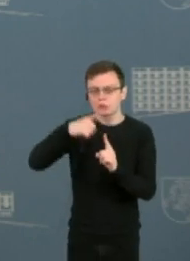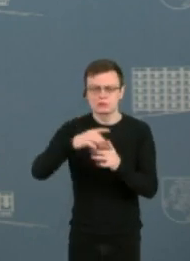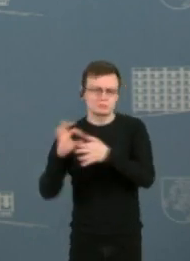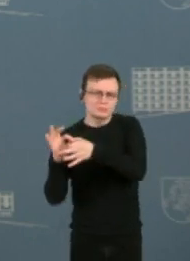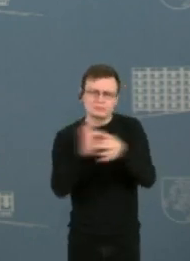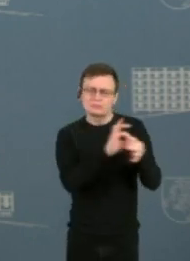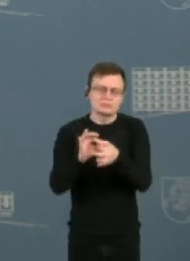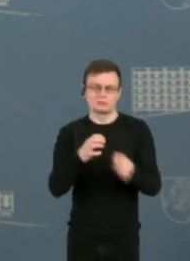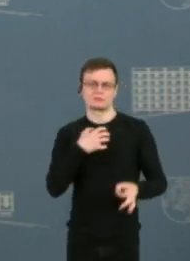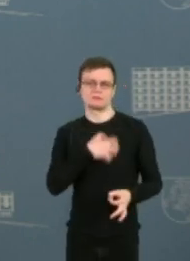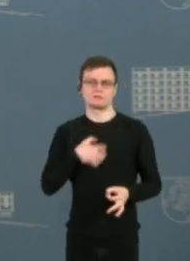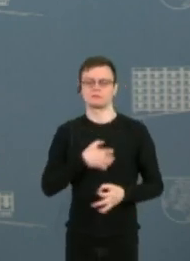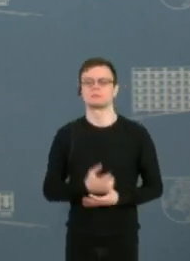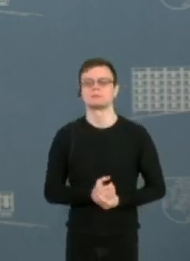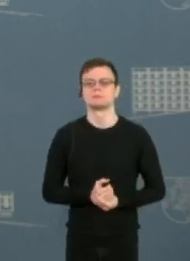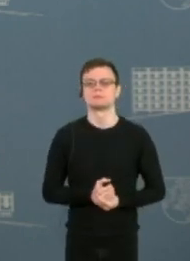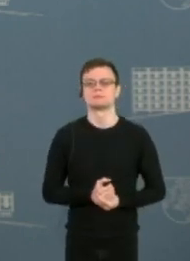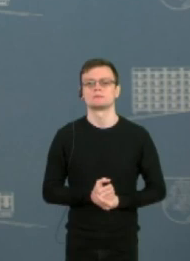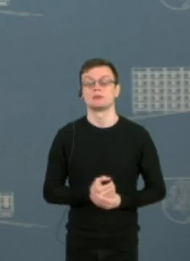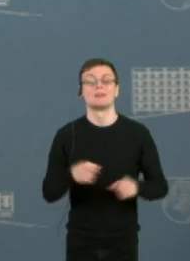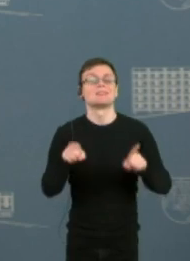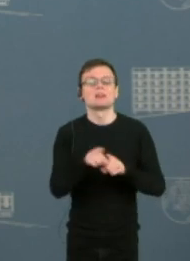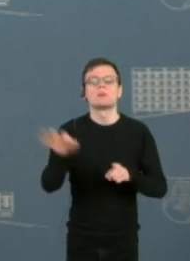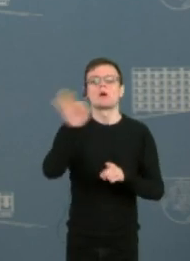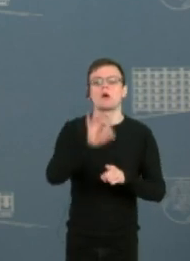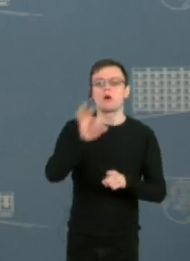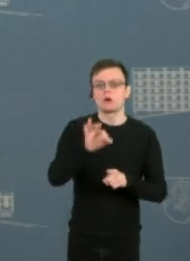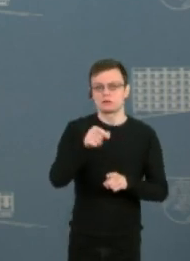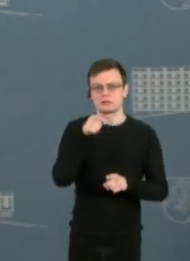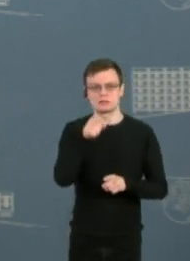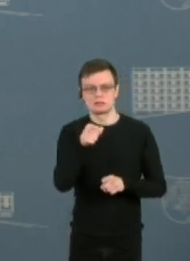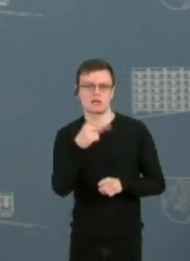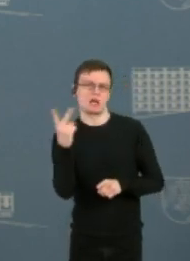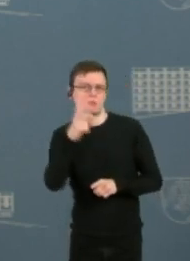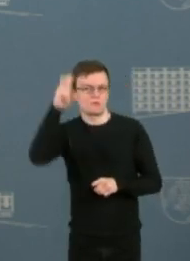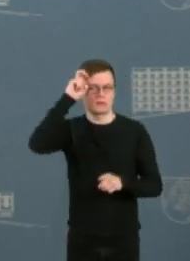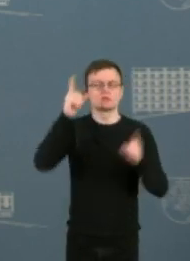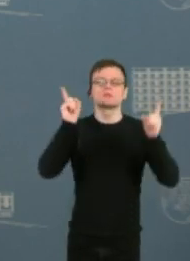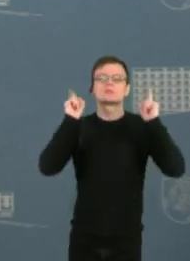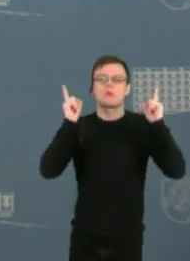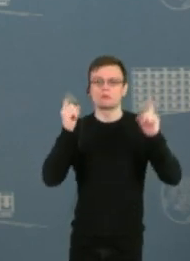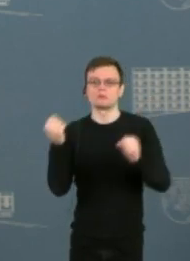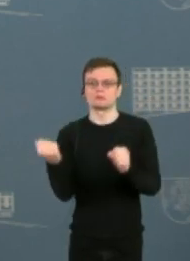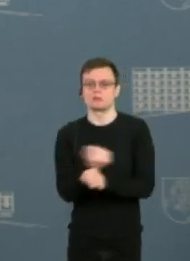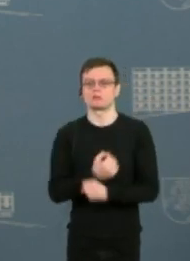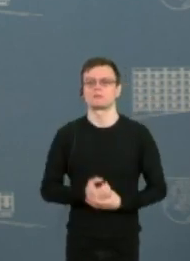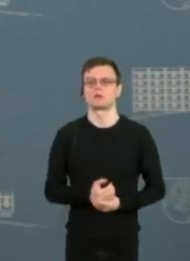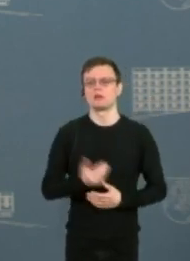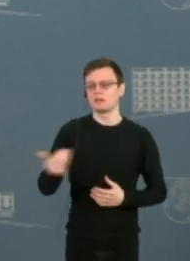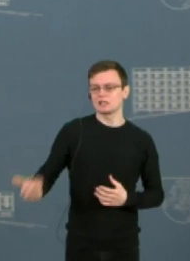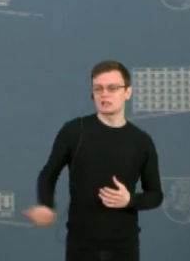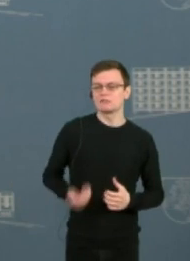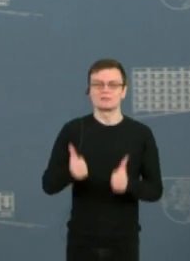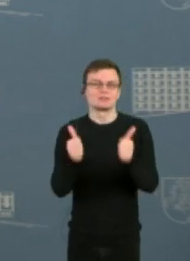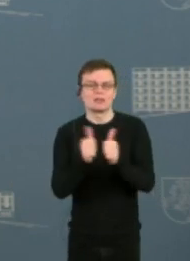ypatingą dėmesį mes skirime mūsų abiejų iššalų saugumui. Tiek gyvandami prie nerės, gyvandami